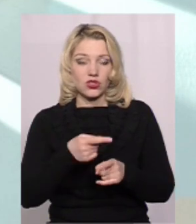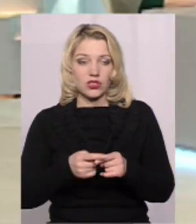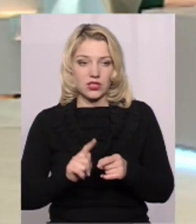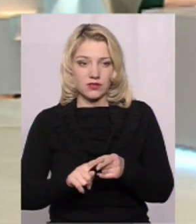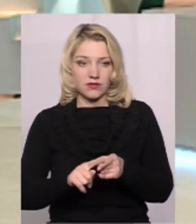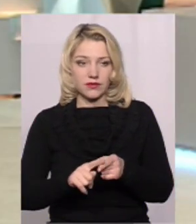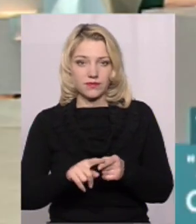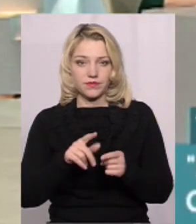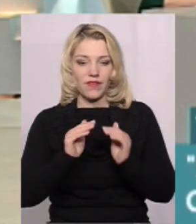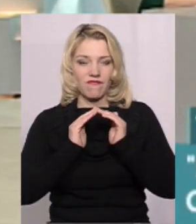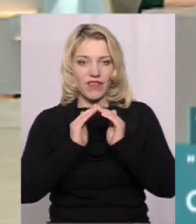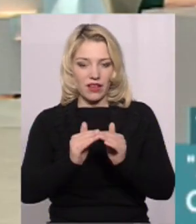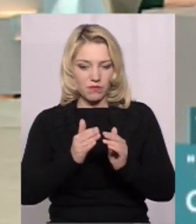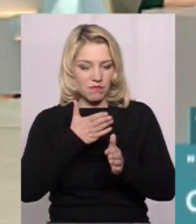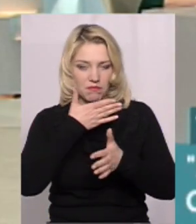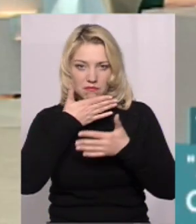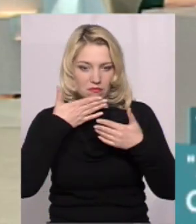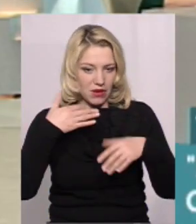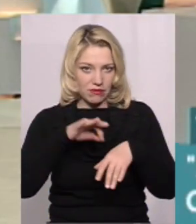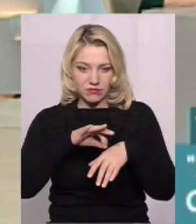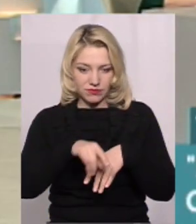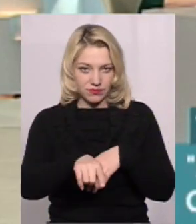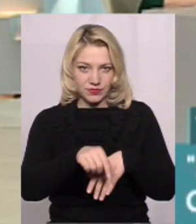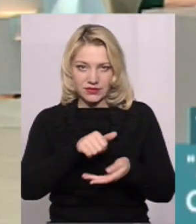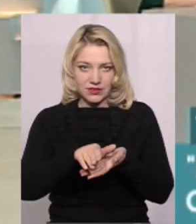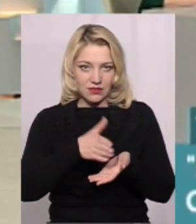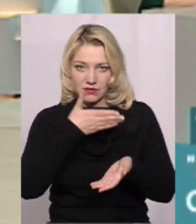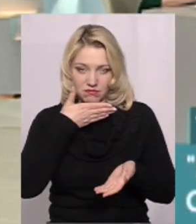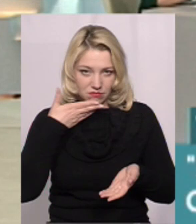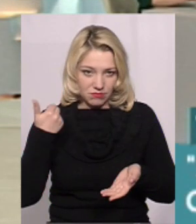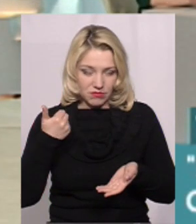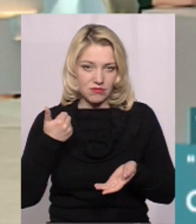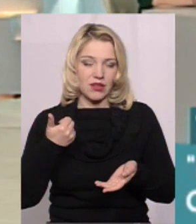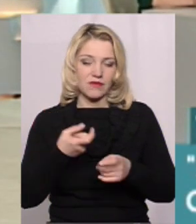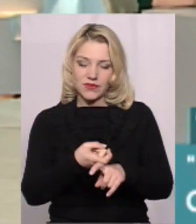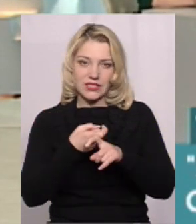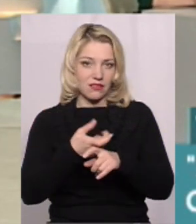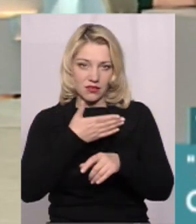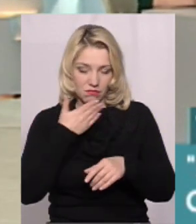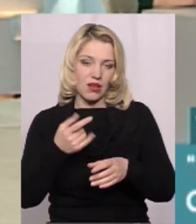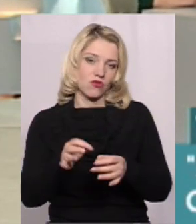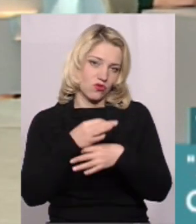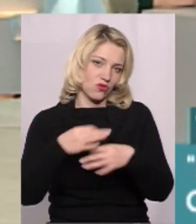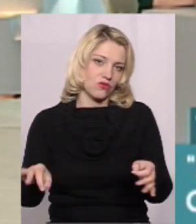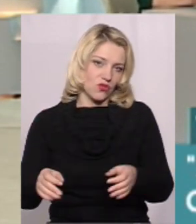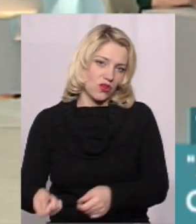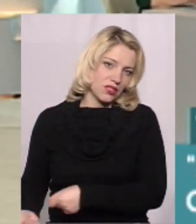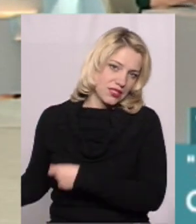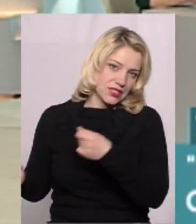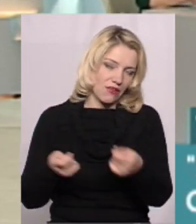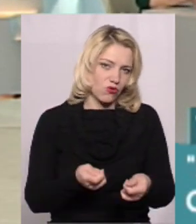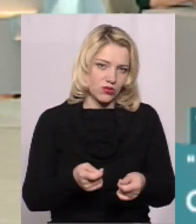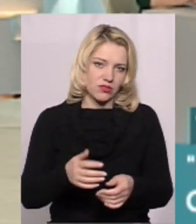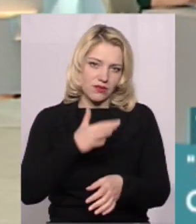скажімо так, фермі відсутній збудник Який не відбувається повторного зараження тварин Дозволяється вже завозити, знов таки, відновлювати